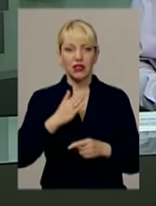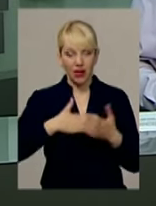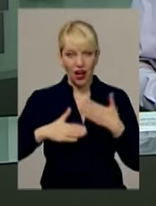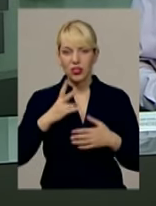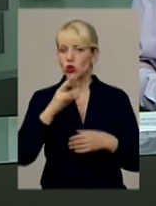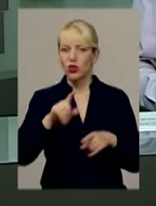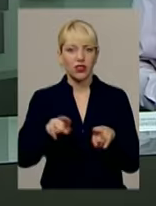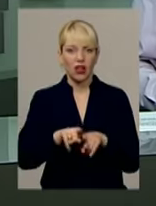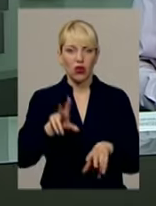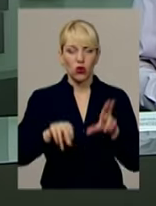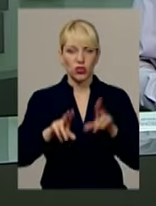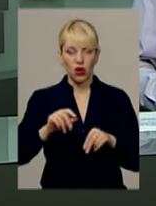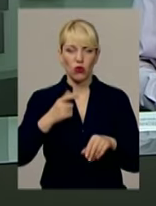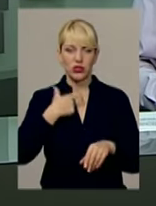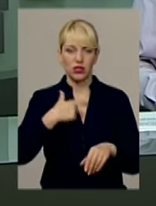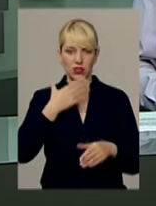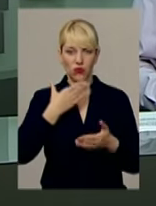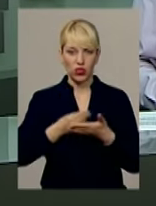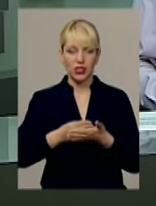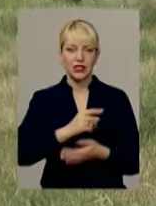покладаються на власні сили та ресурси.